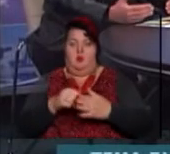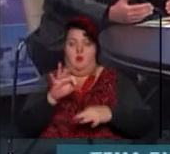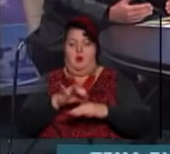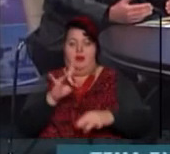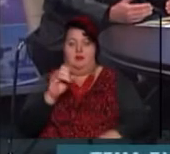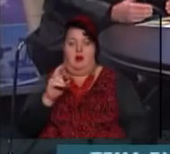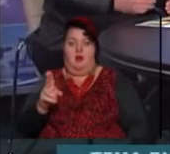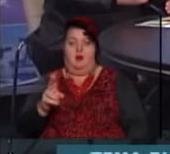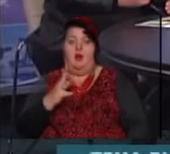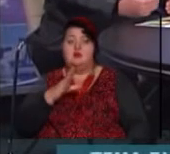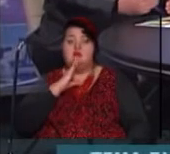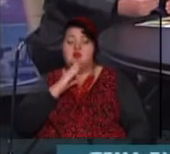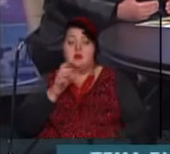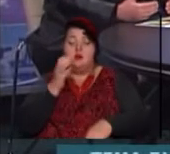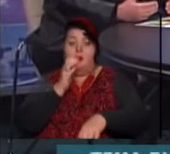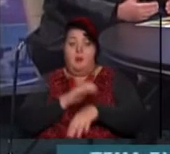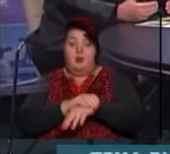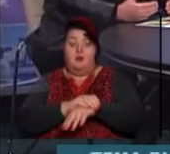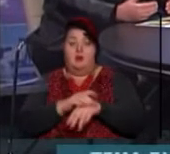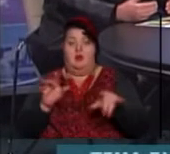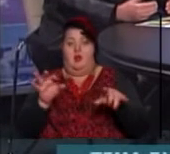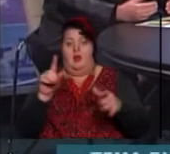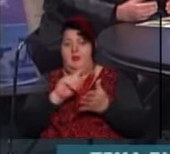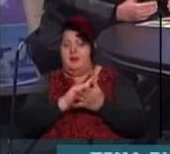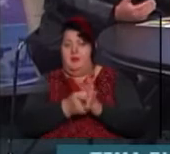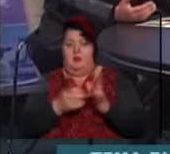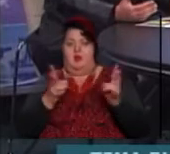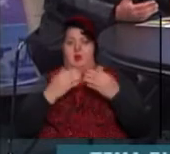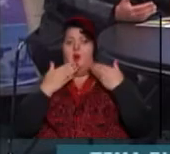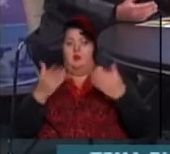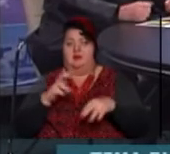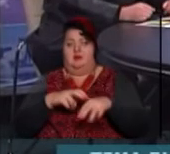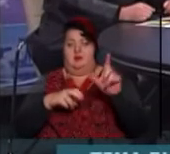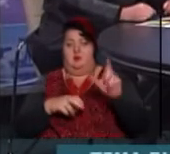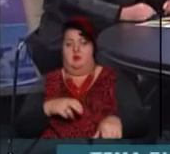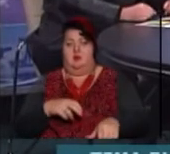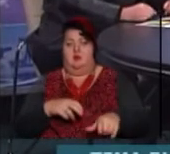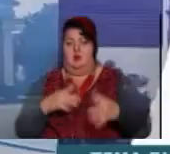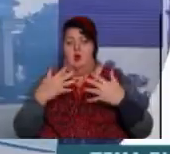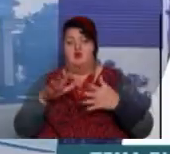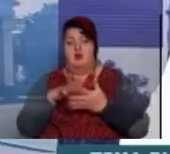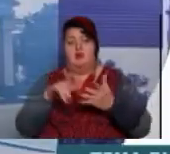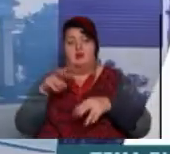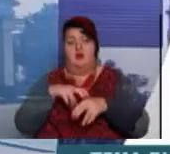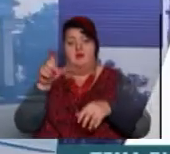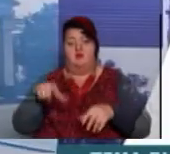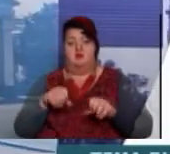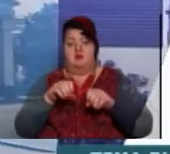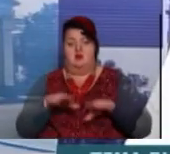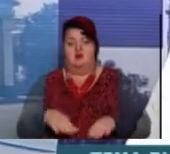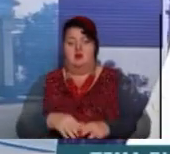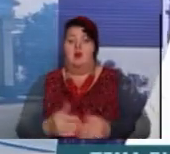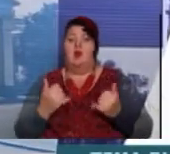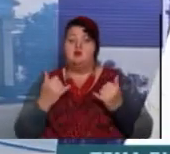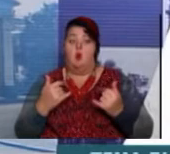якщо жінка відчувала щось, то вона немедленно повинна звернутися до спеціалістів. Далі вже спеціалісти вирішують, як. Сьогодні у студії у нас